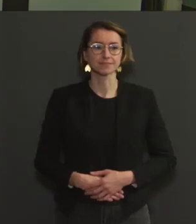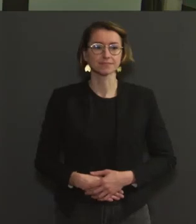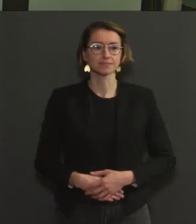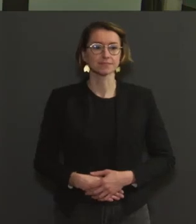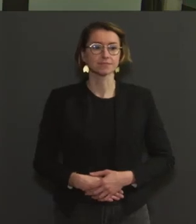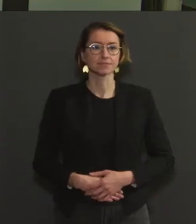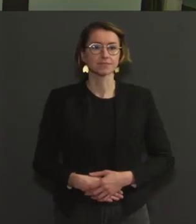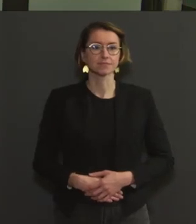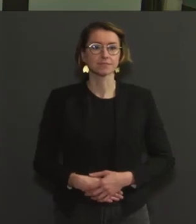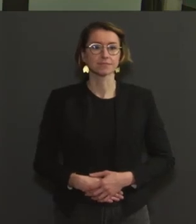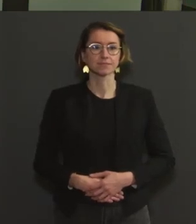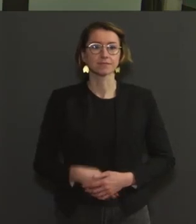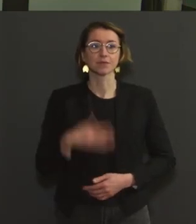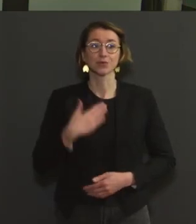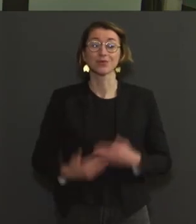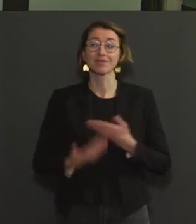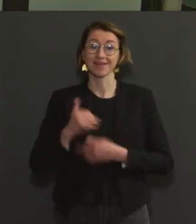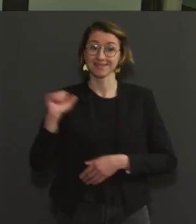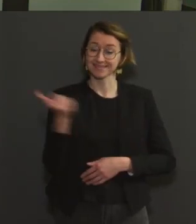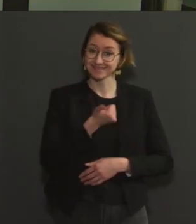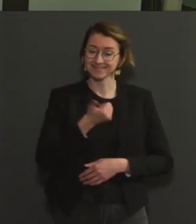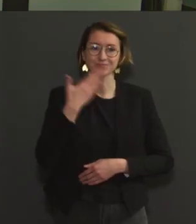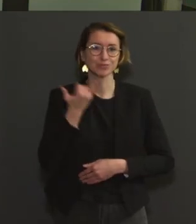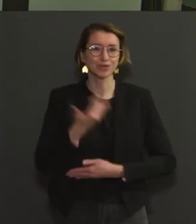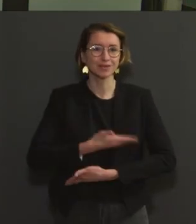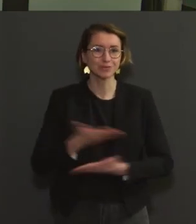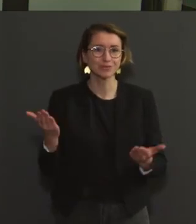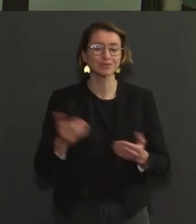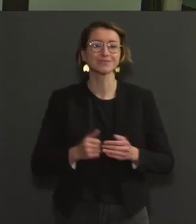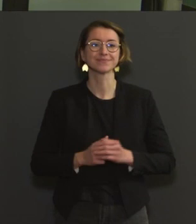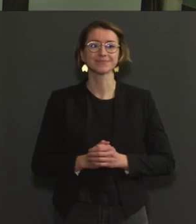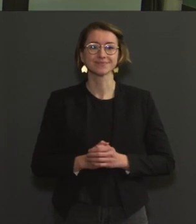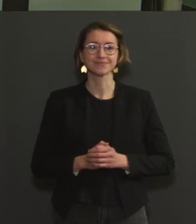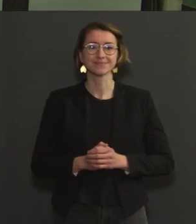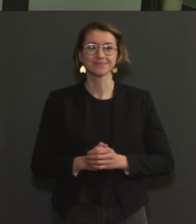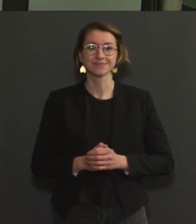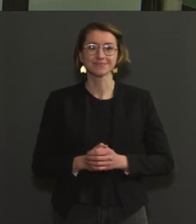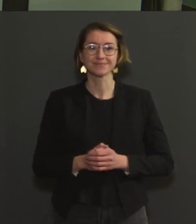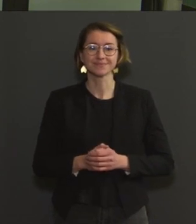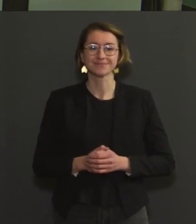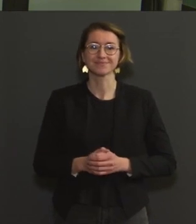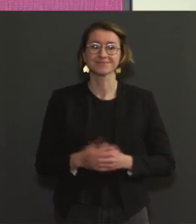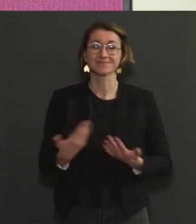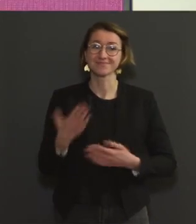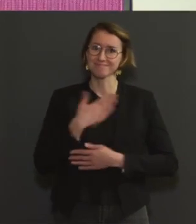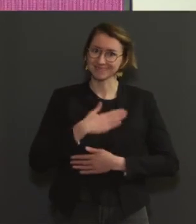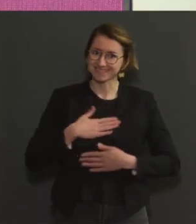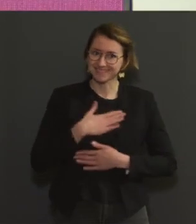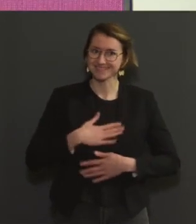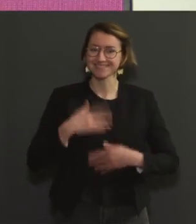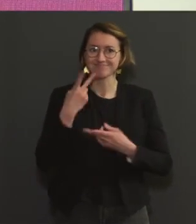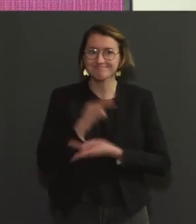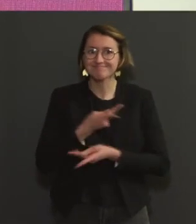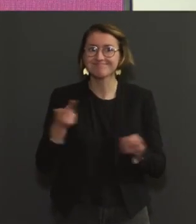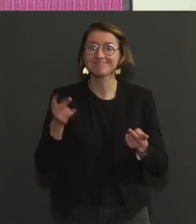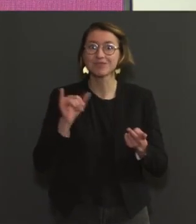Gunda Kiderin, bonjour à toutes, bonjour à tous. Alors c'est avec plaisir que je peux vous dire, comme on le dit depuis les dernières semaines, que tous les